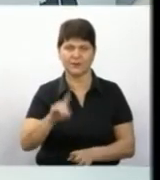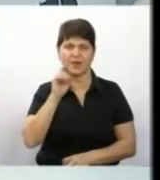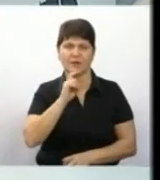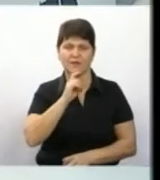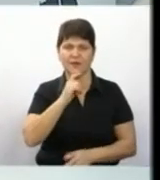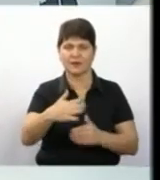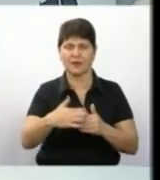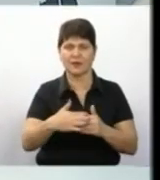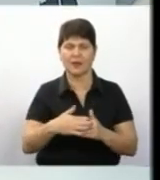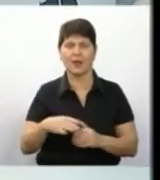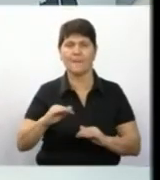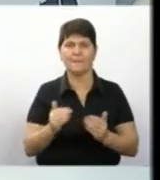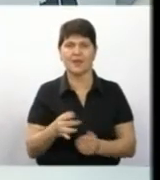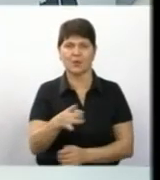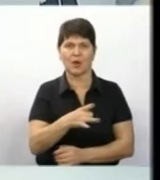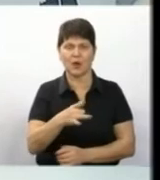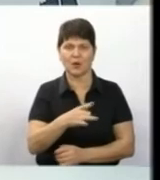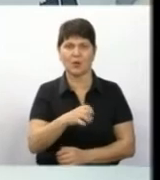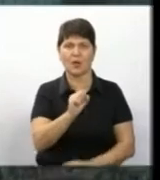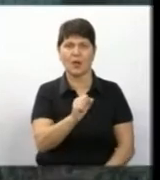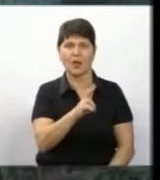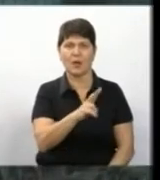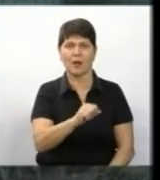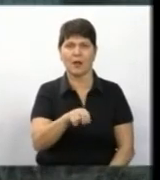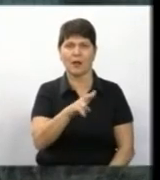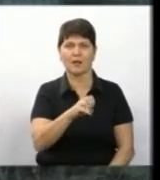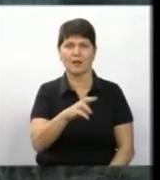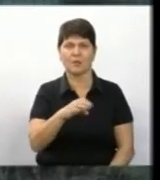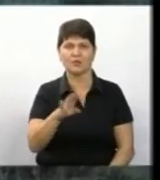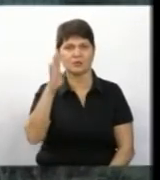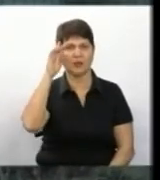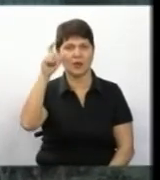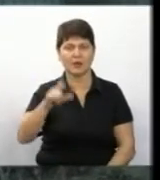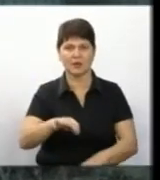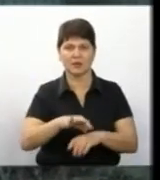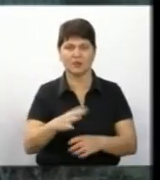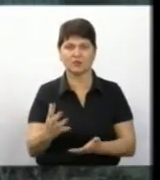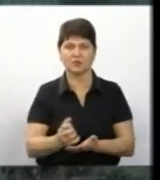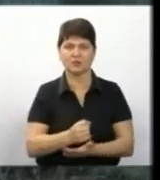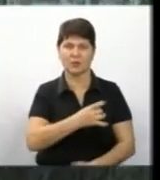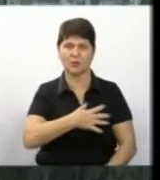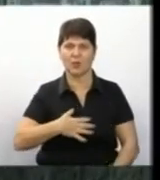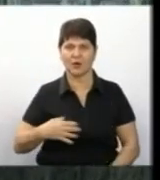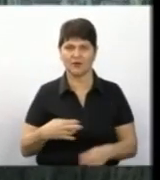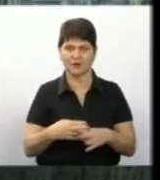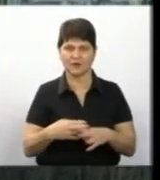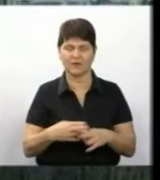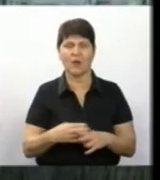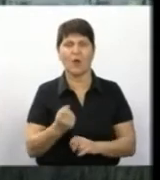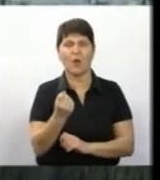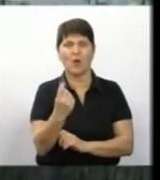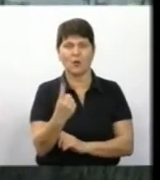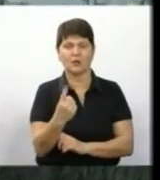мікрорайону «Академічний» знайшли тіло чоловіка з ножовими пораненнями. До поліції повідомлення надійшло у 11-й, каже